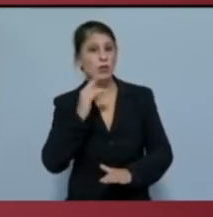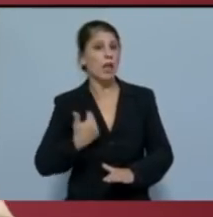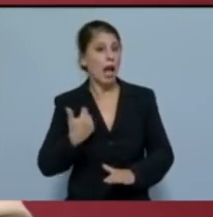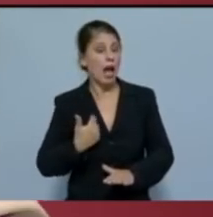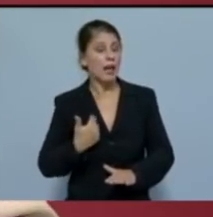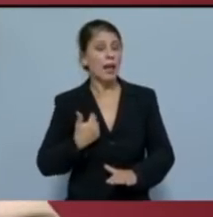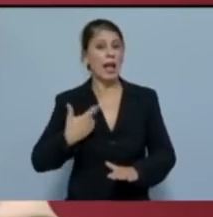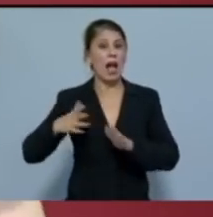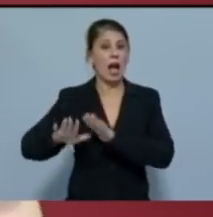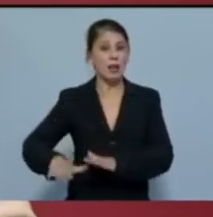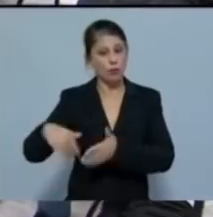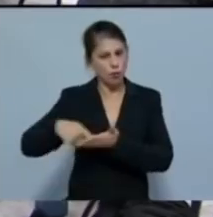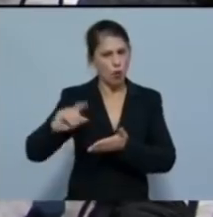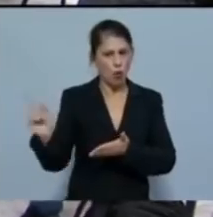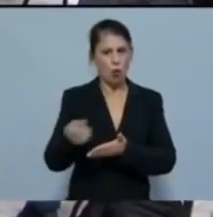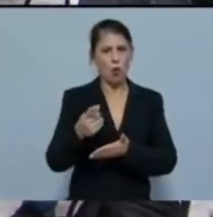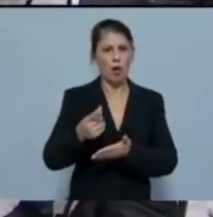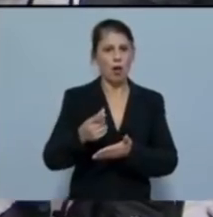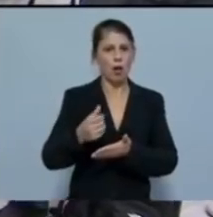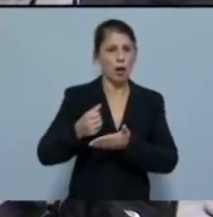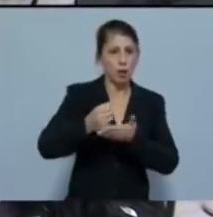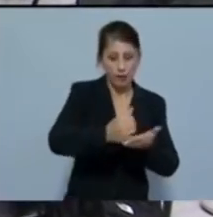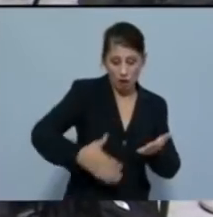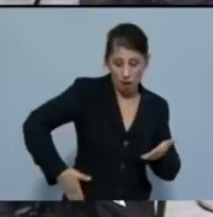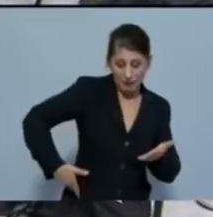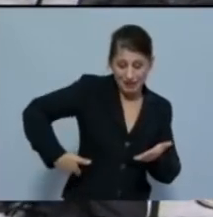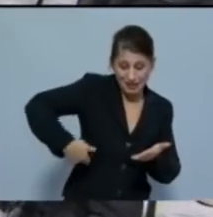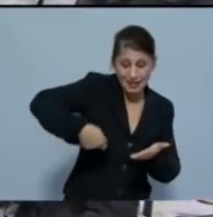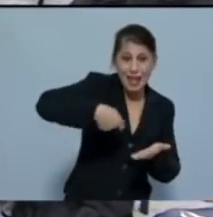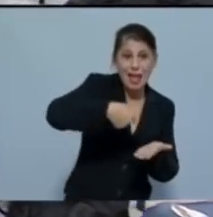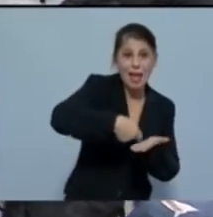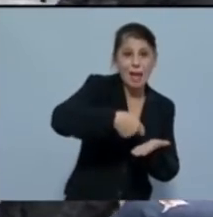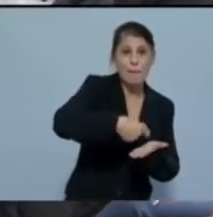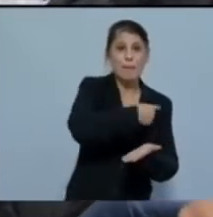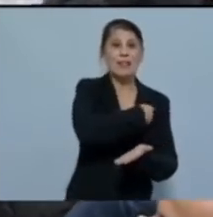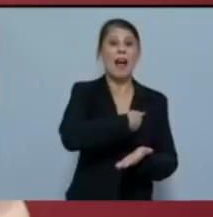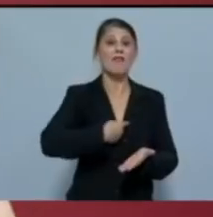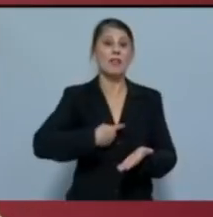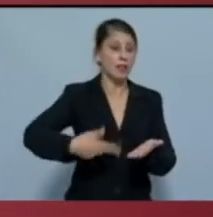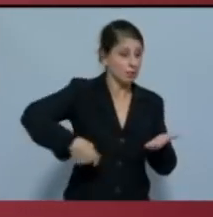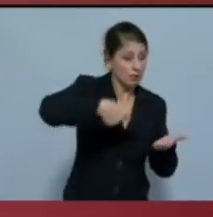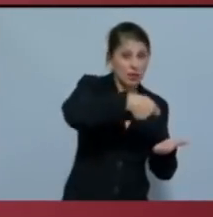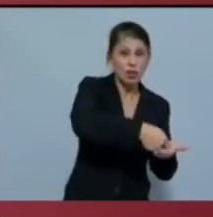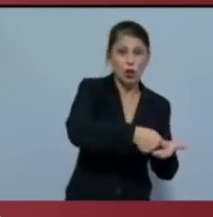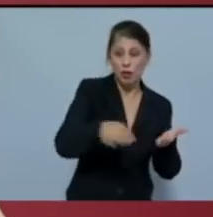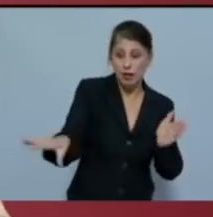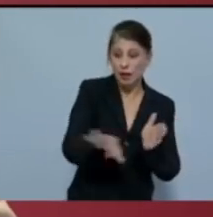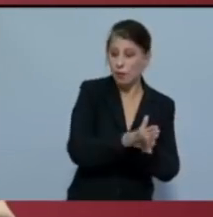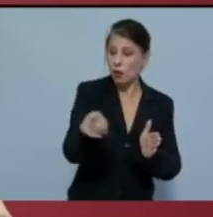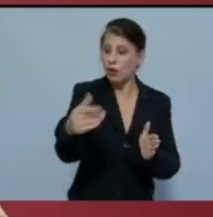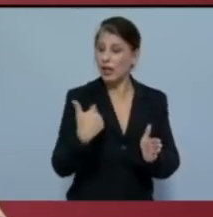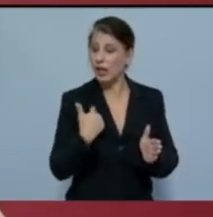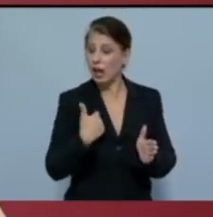οι φορολογούμενοι επιδοτούν από την τσέπη τους τους εργοδότες για να προσλάβουν νέους